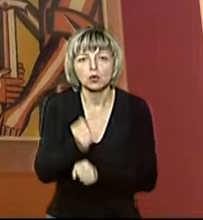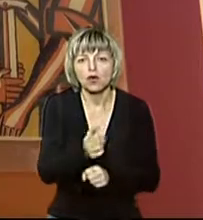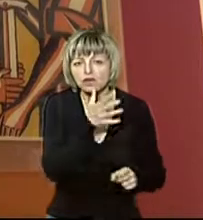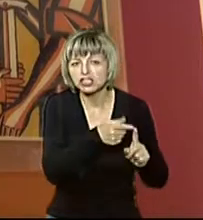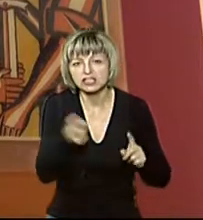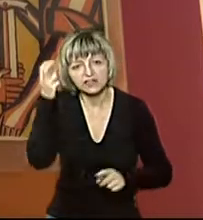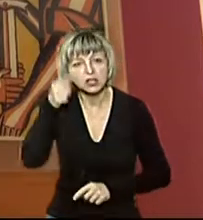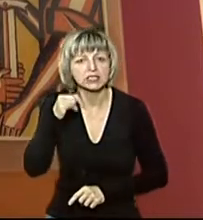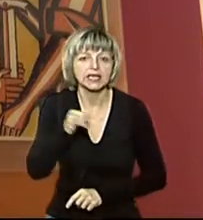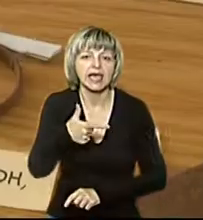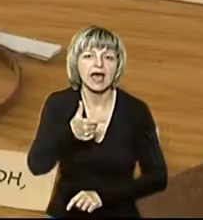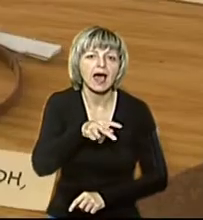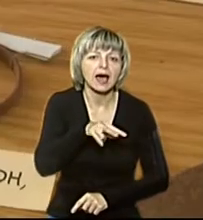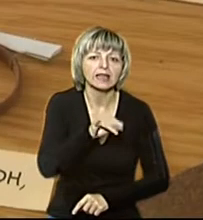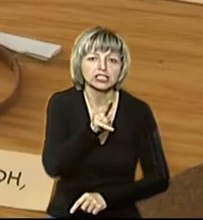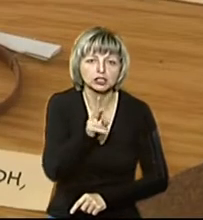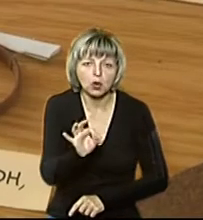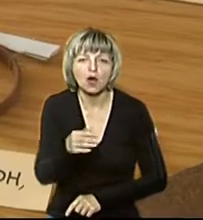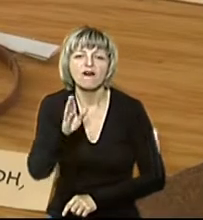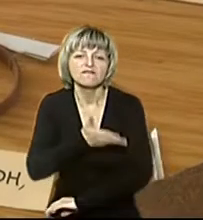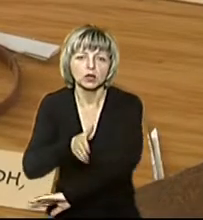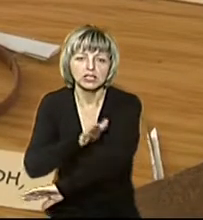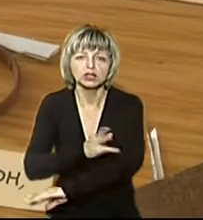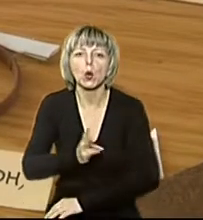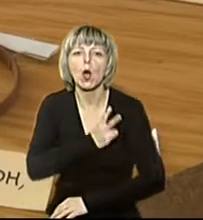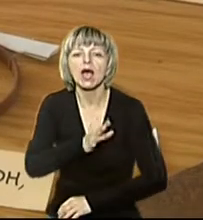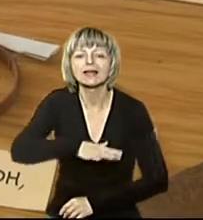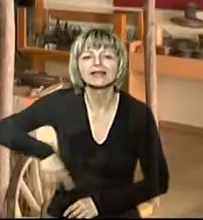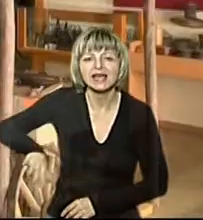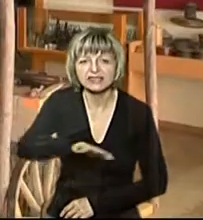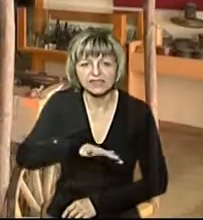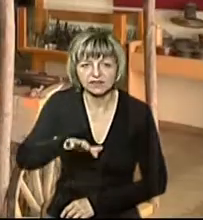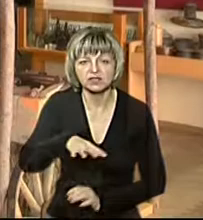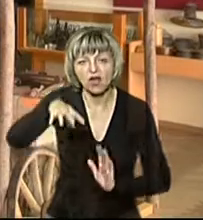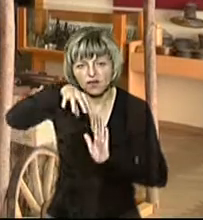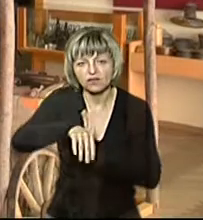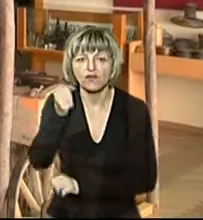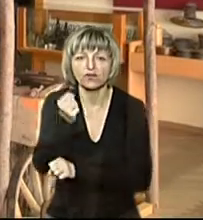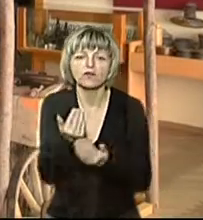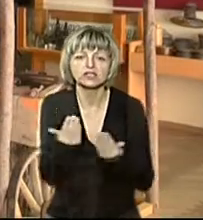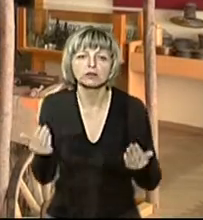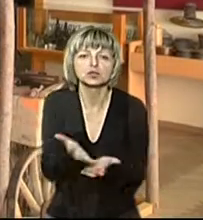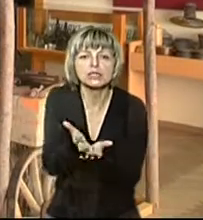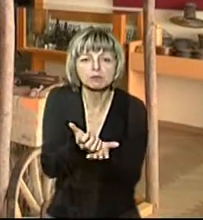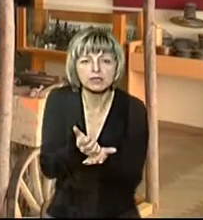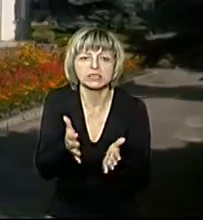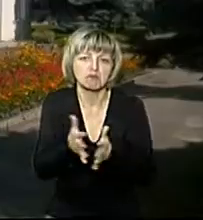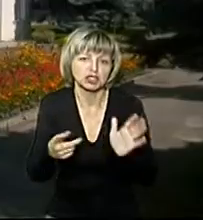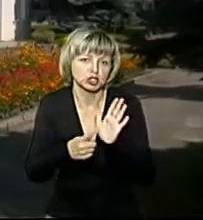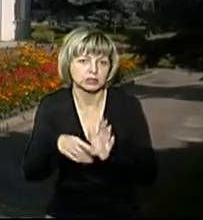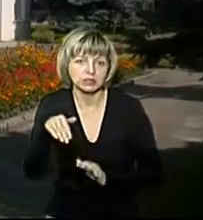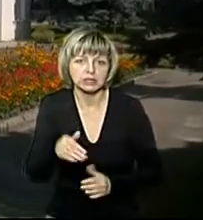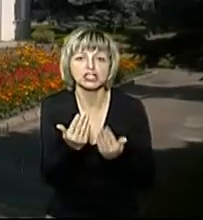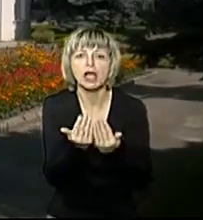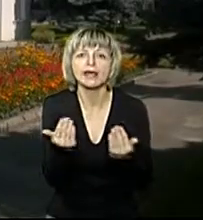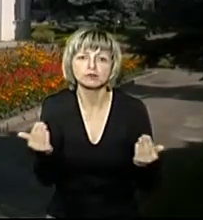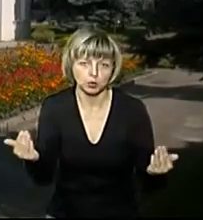Русі» та «Галицького Волинського князівства». Загалом у фондах Ковальського історичного музею нині зберігається більше шести тисяч